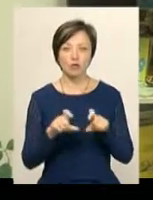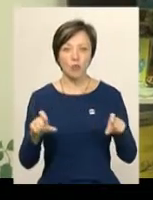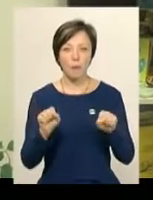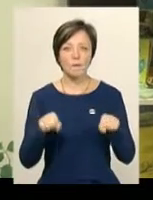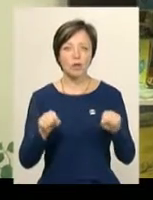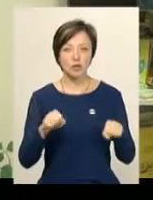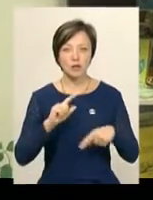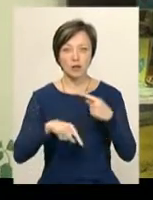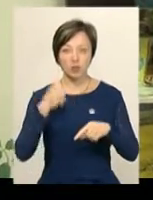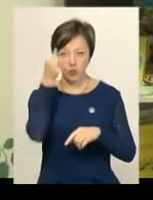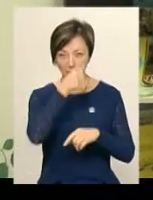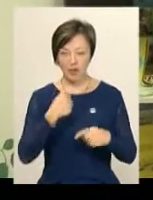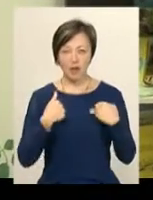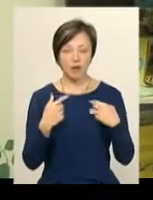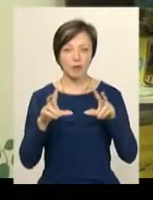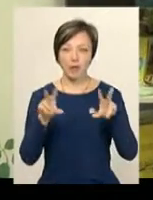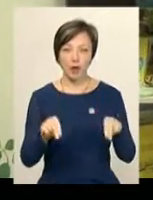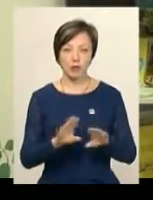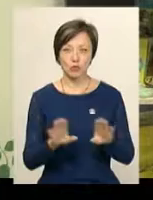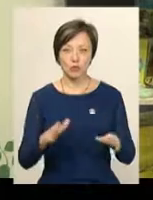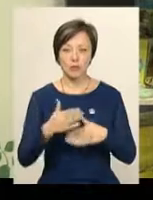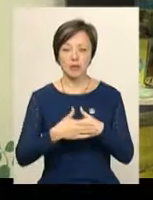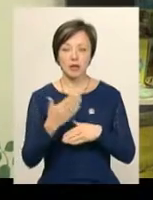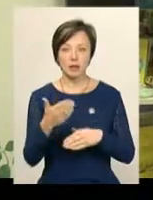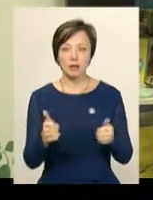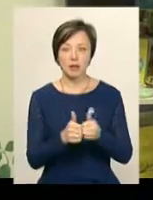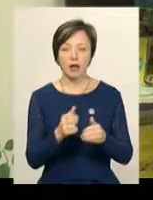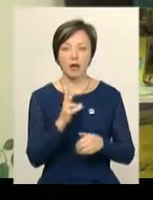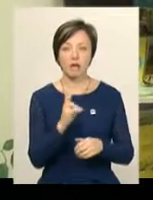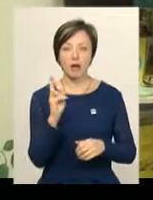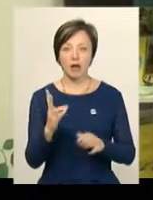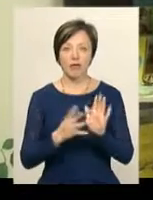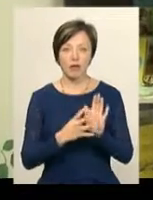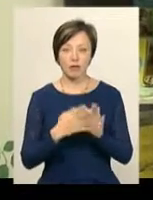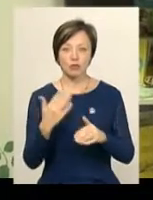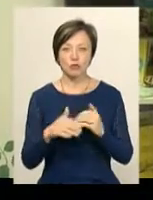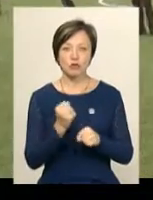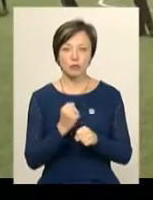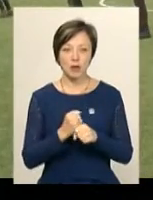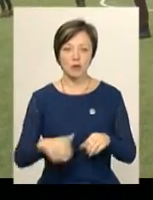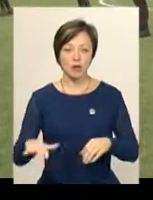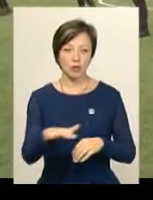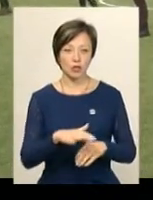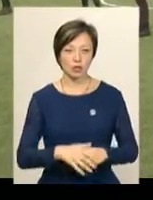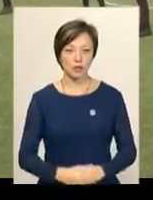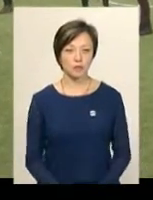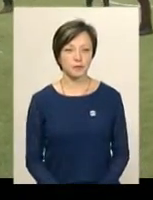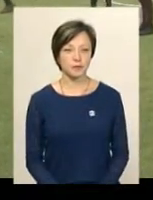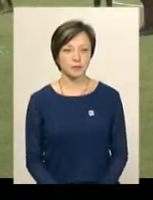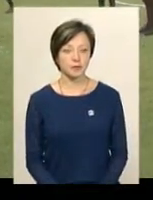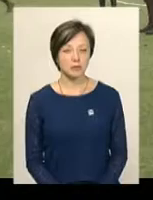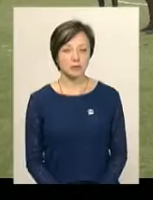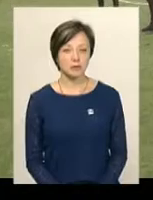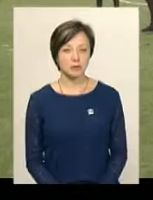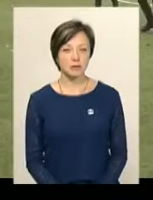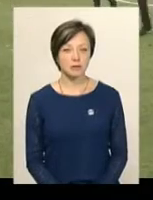можливо на другий рік, але я вам цього не гарантую, тому що біля них недалеко є НВК-9, яким вже зробили майданчик. Наталя Сідова, Іван Мовчан,